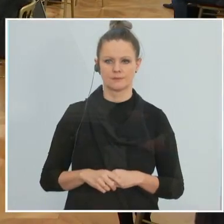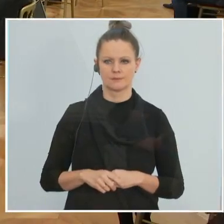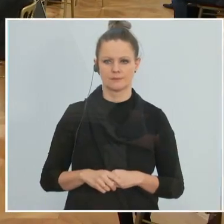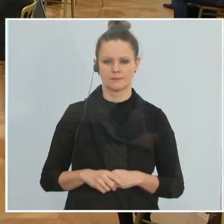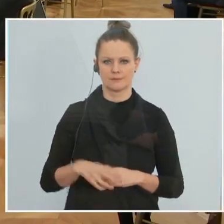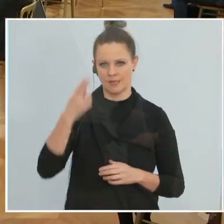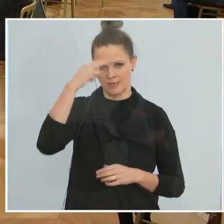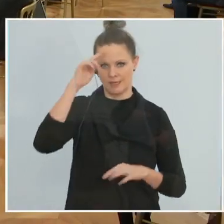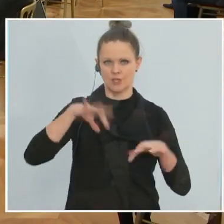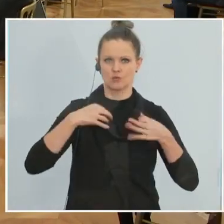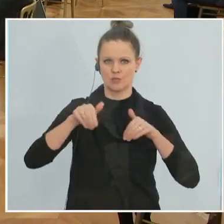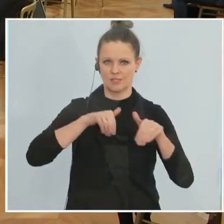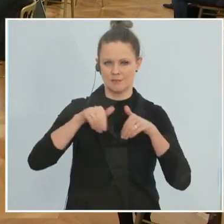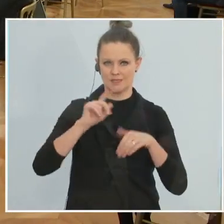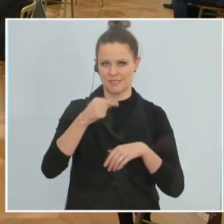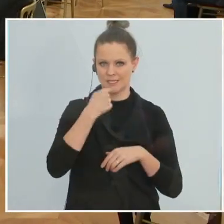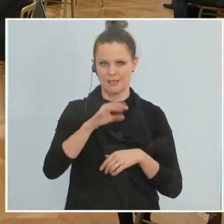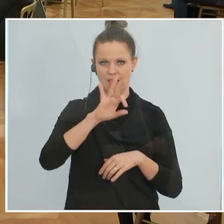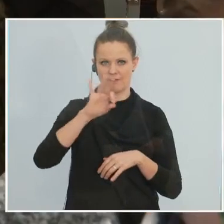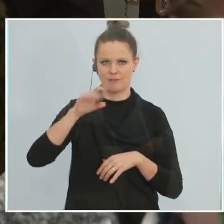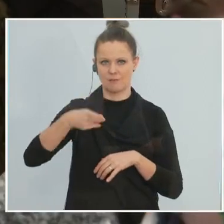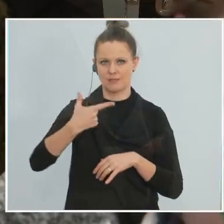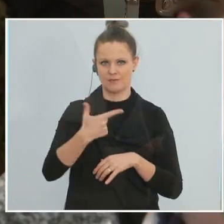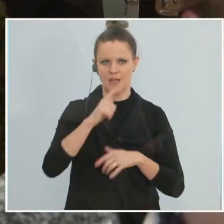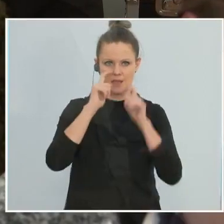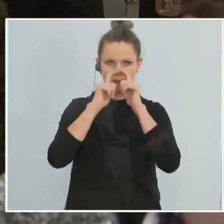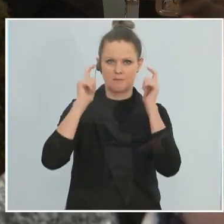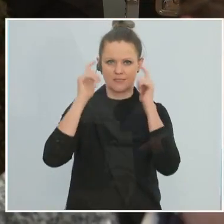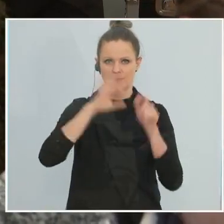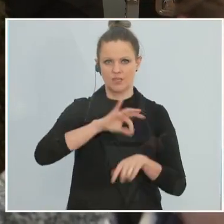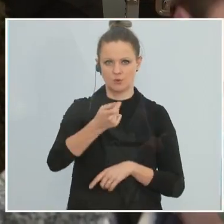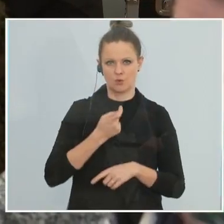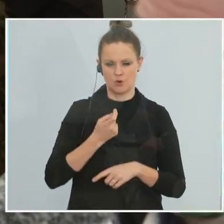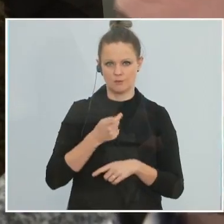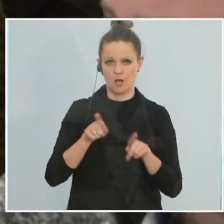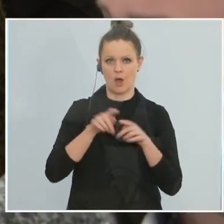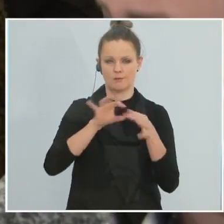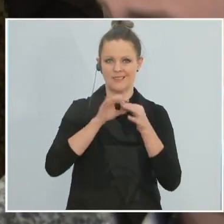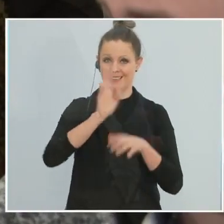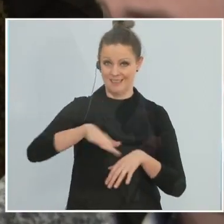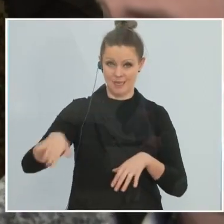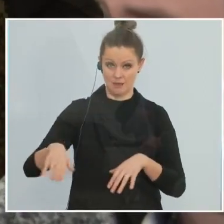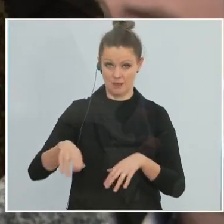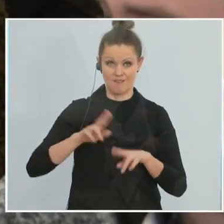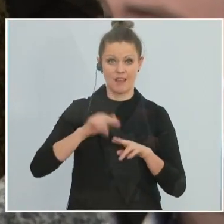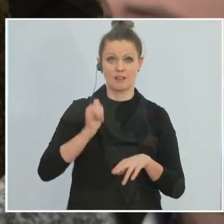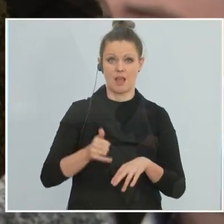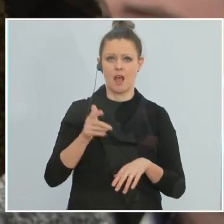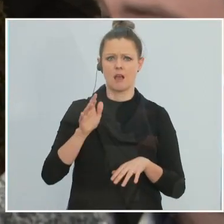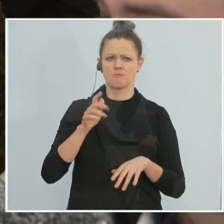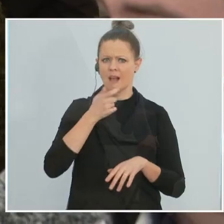Herr Gesundheitsminister, Sie haben gesagt, es wird eine FFP2-Maskenpflicht geben. Gilt diese auch für Kinder? Wenn ja, ab welchem Alter?